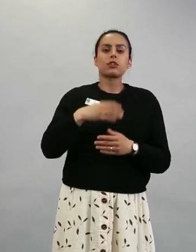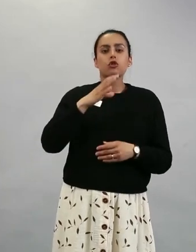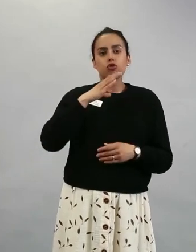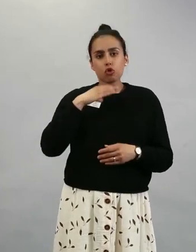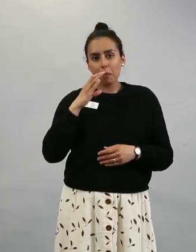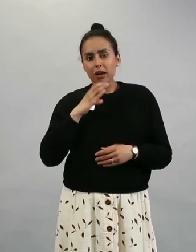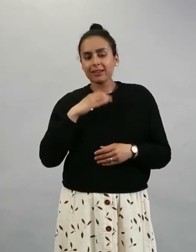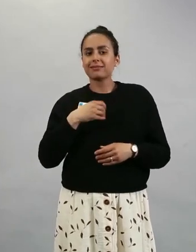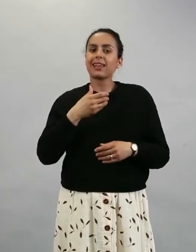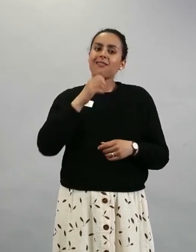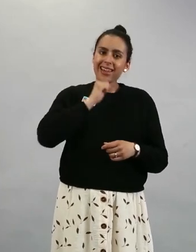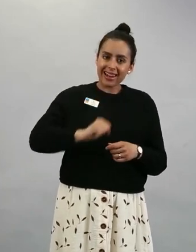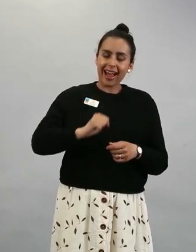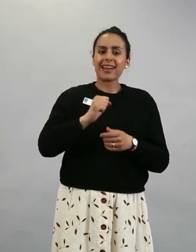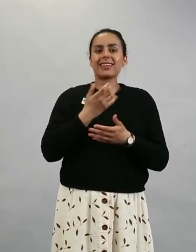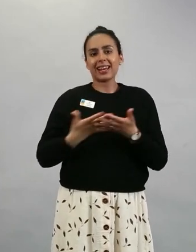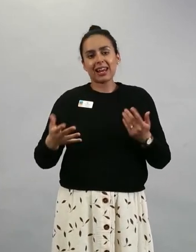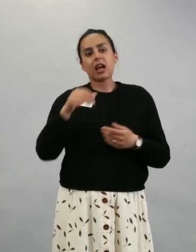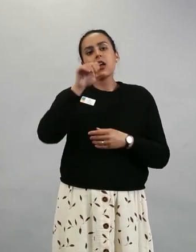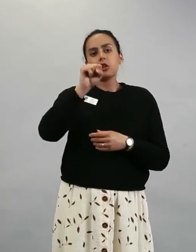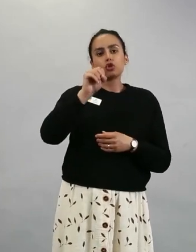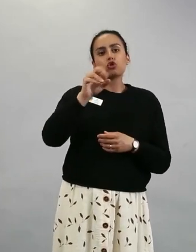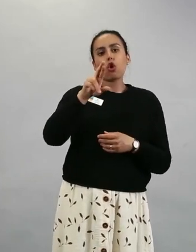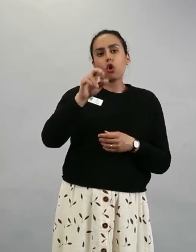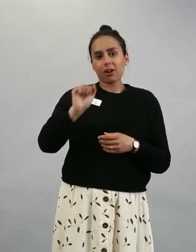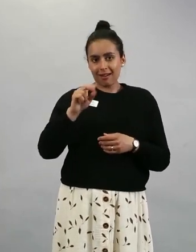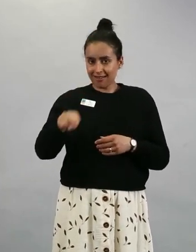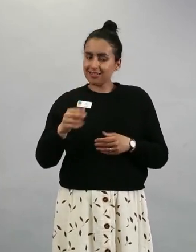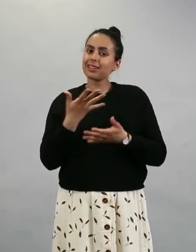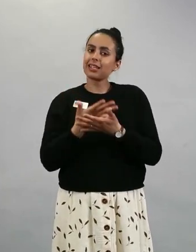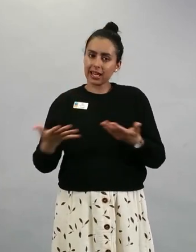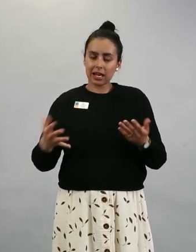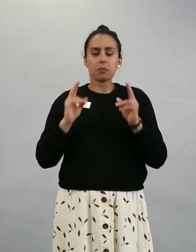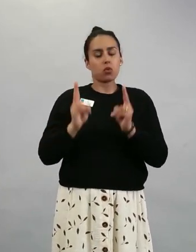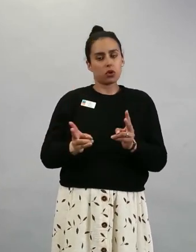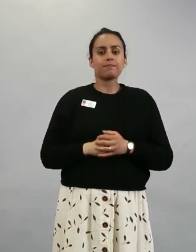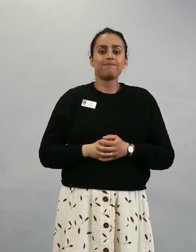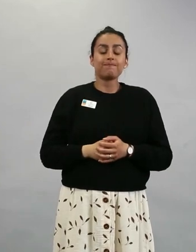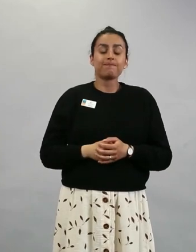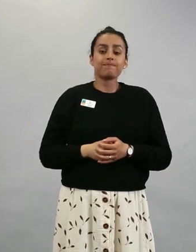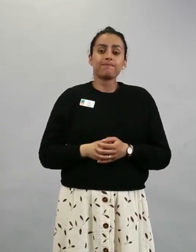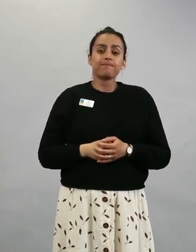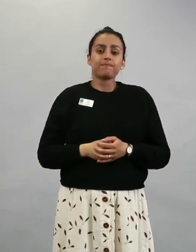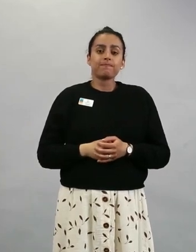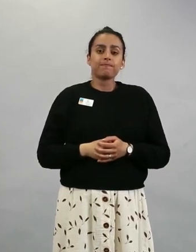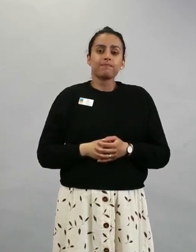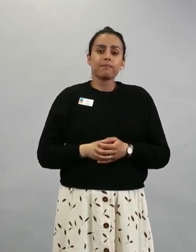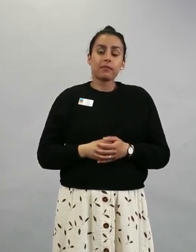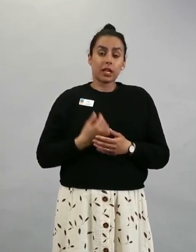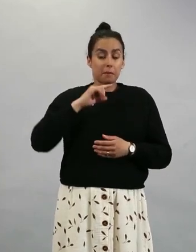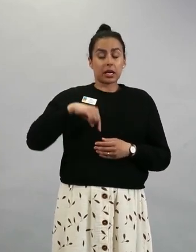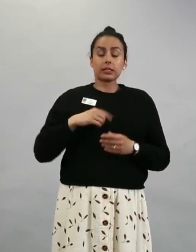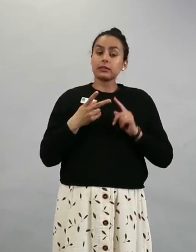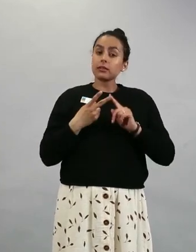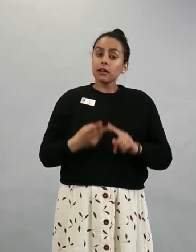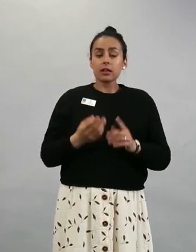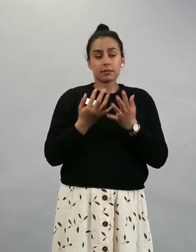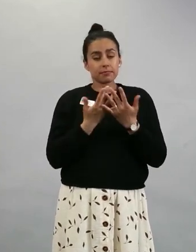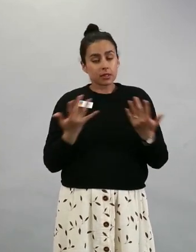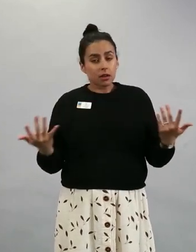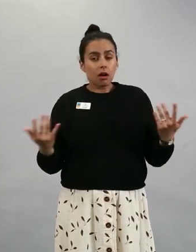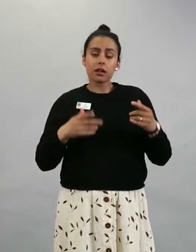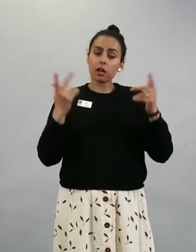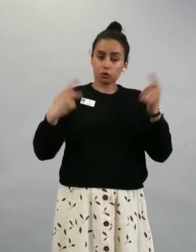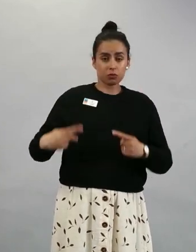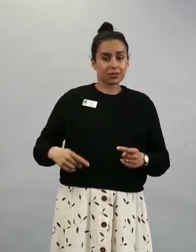nähtävillä THLn YouTube-kanavalla. Saimme siis taas todella paljon teiltä kysymyksiä, noin